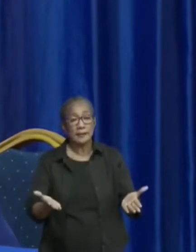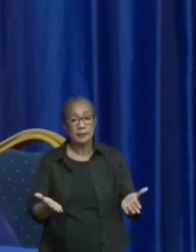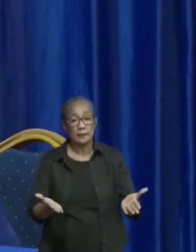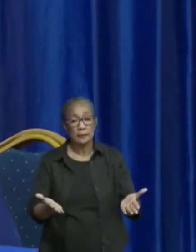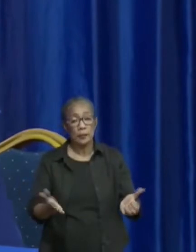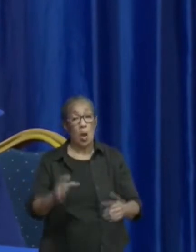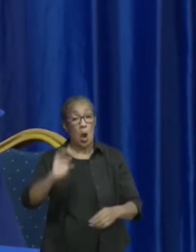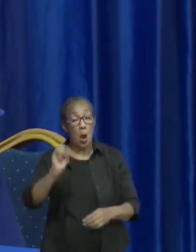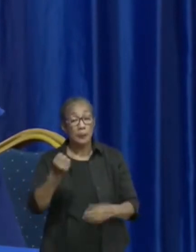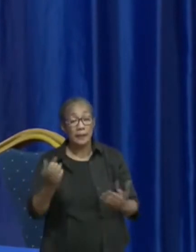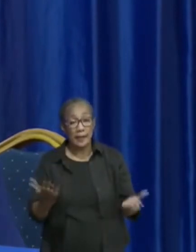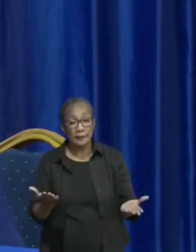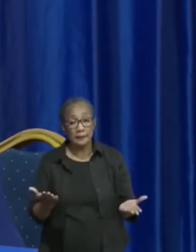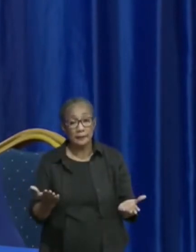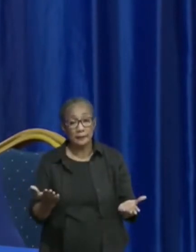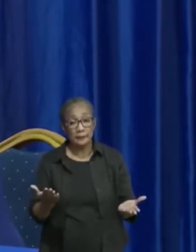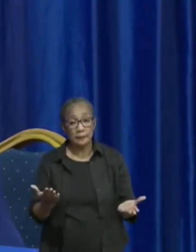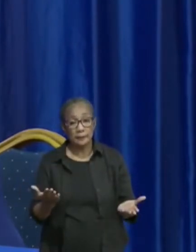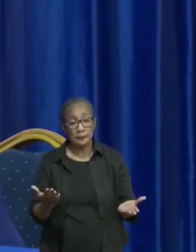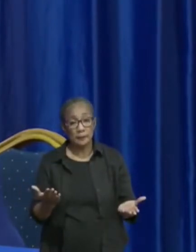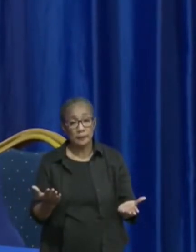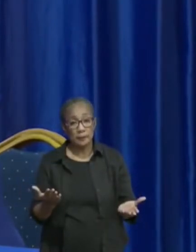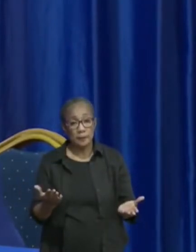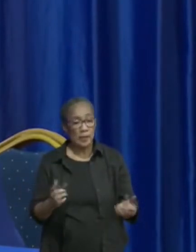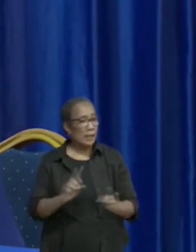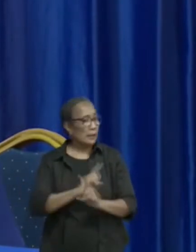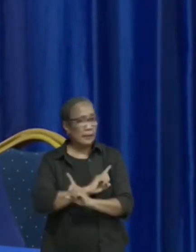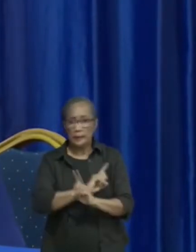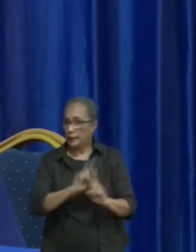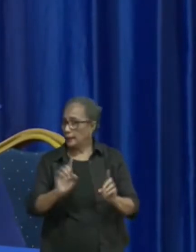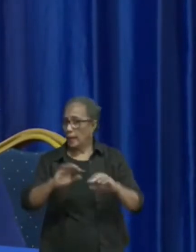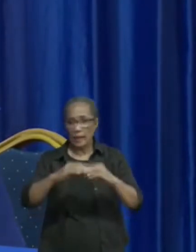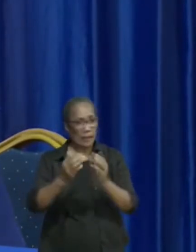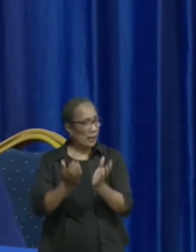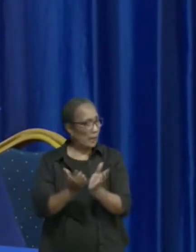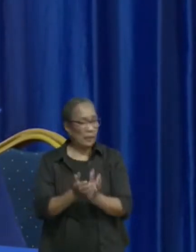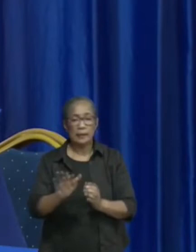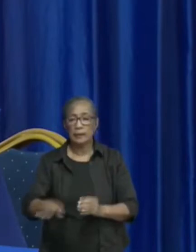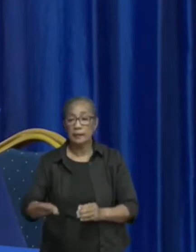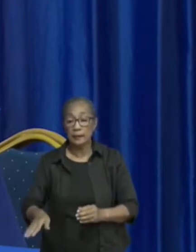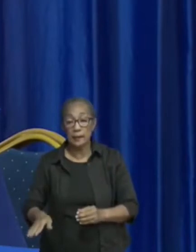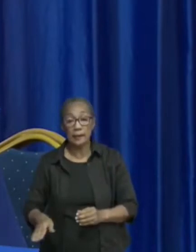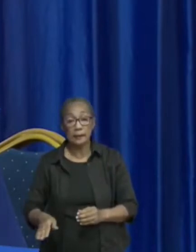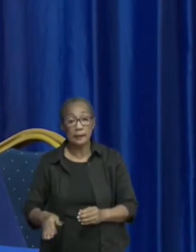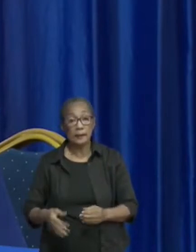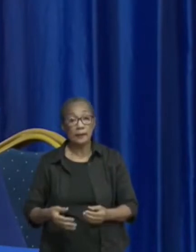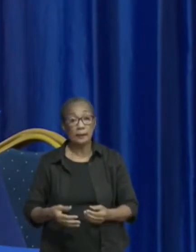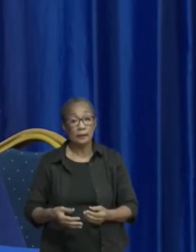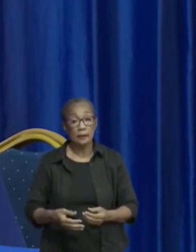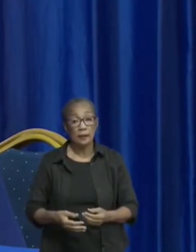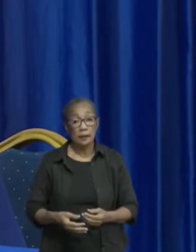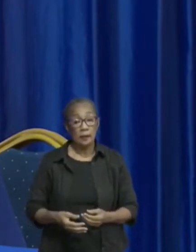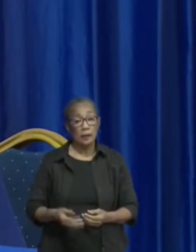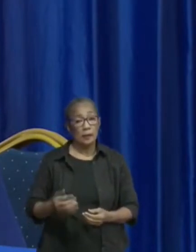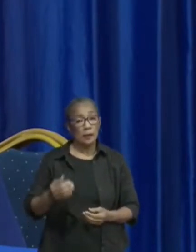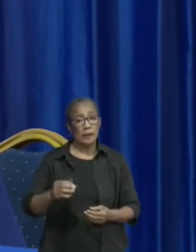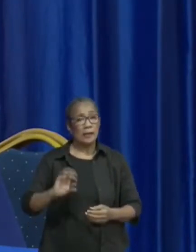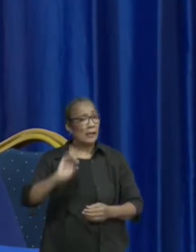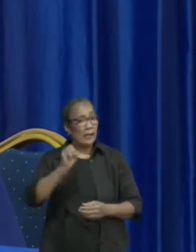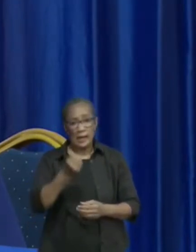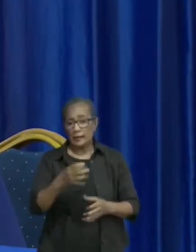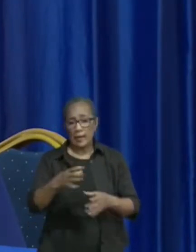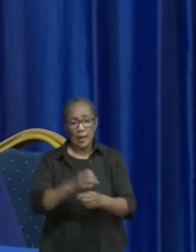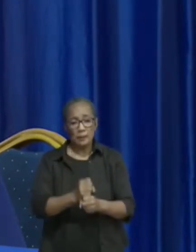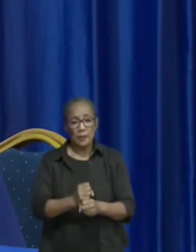Ferrier van Onderwijs zegt dat ouders niet bezorgd hoeven te zijn om hun kinderen naar school te sturen. De leiding van het ministerie,